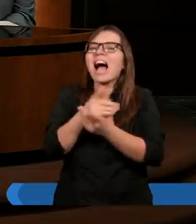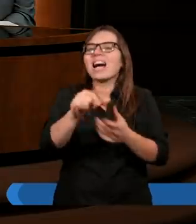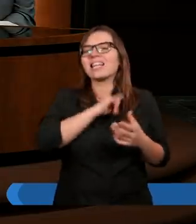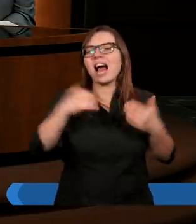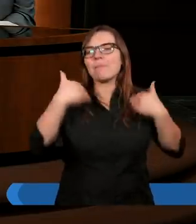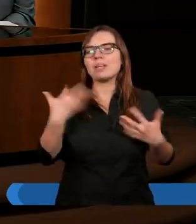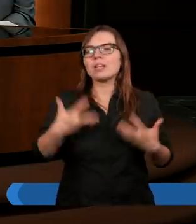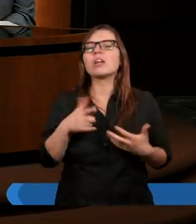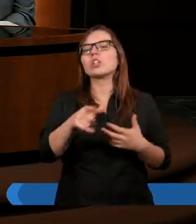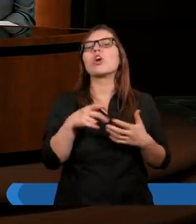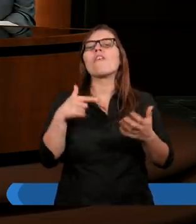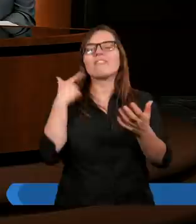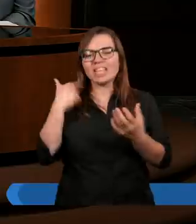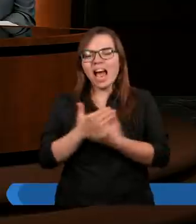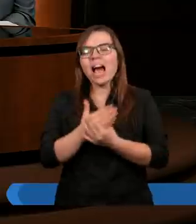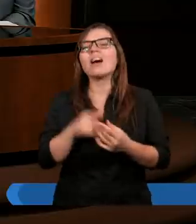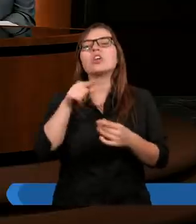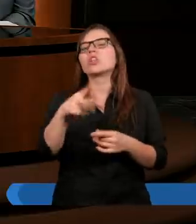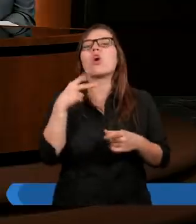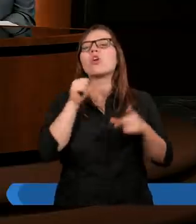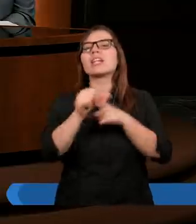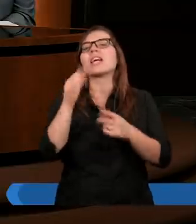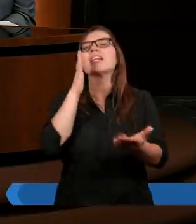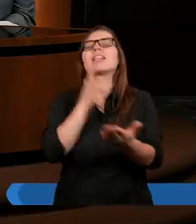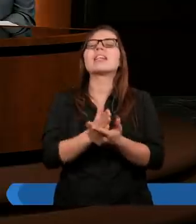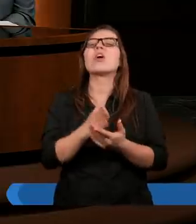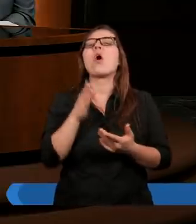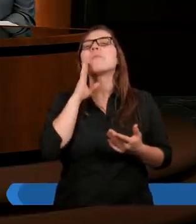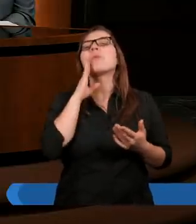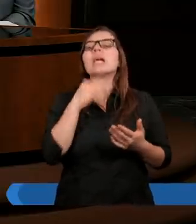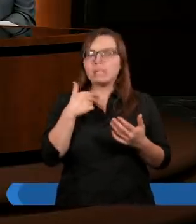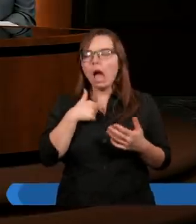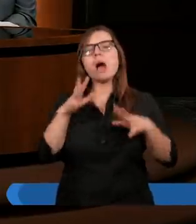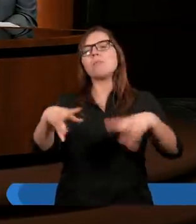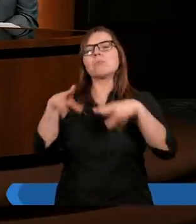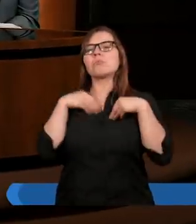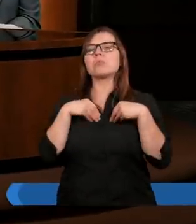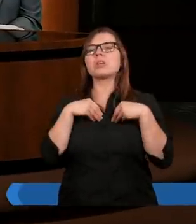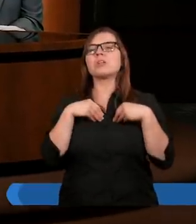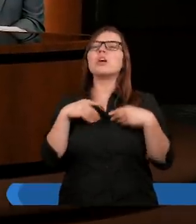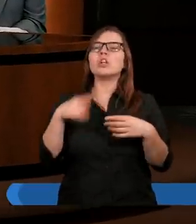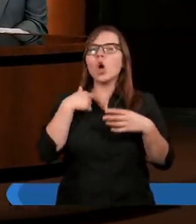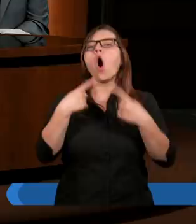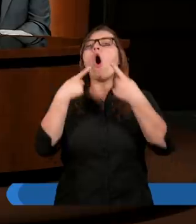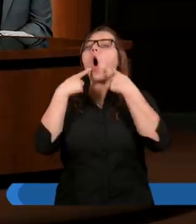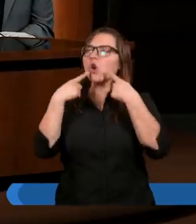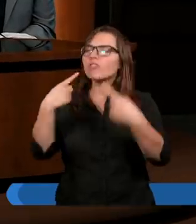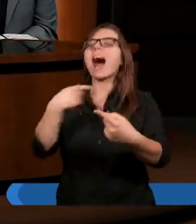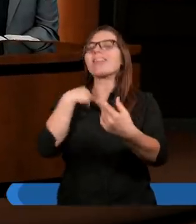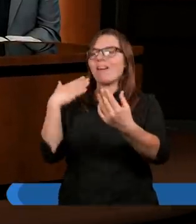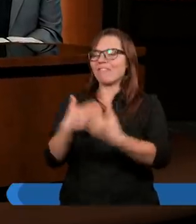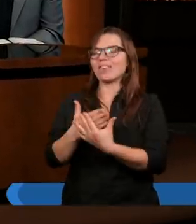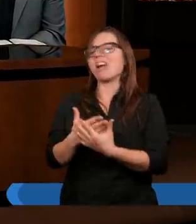Dodam do tego tylko, że wiara to nie jest deklaracja. Wiara to nie jest oświadczenie.